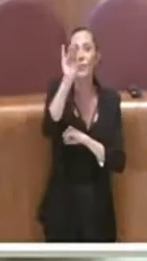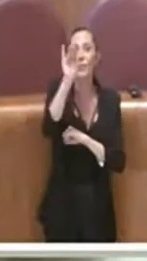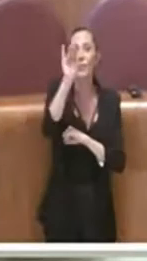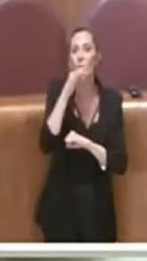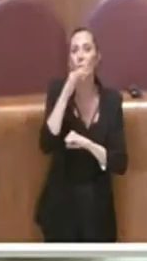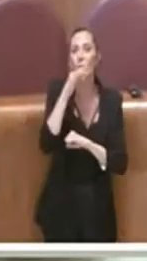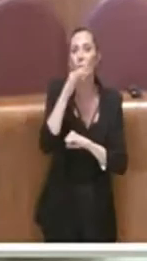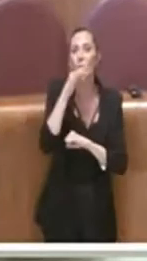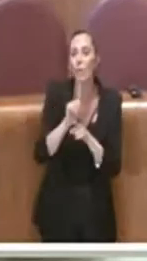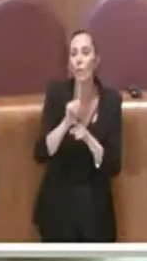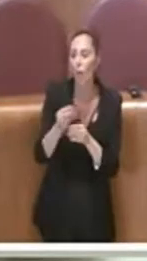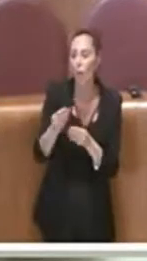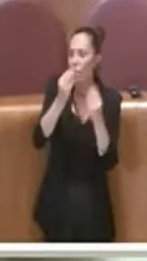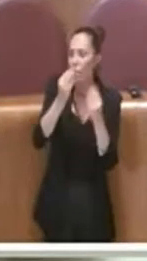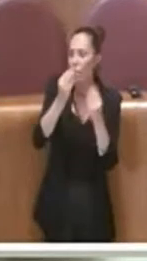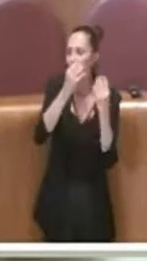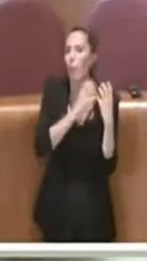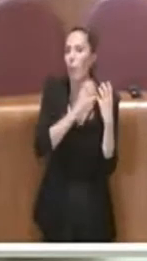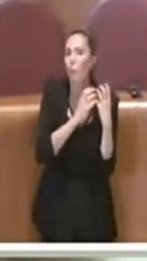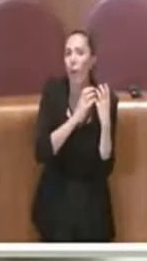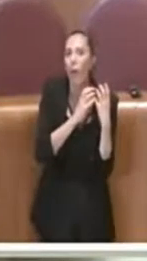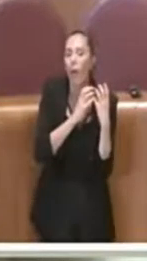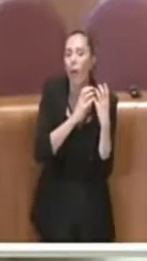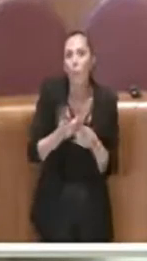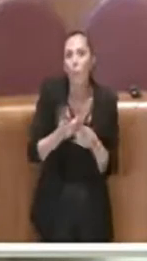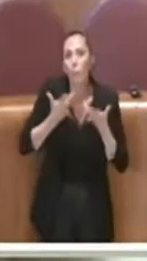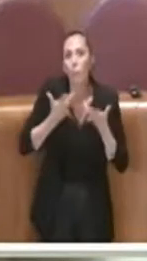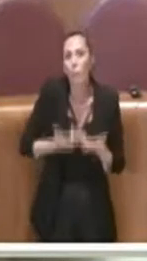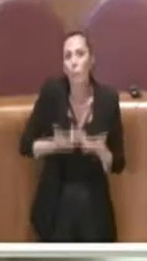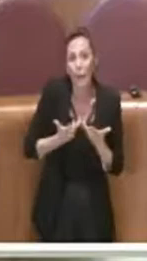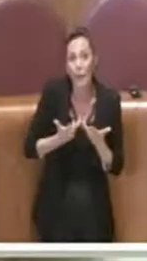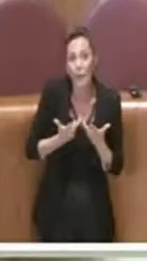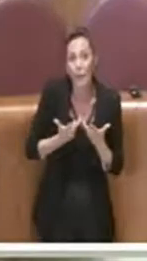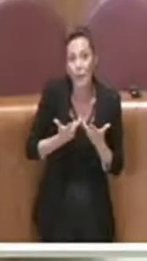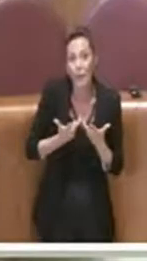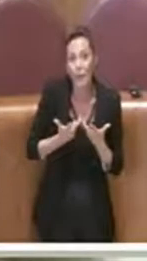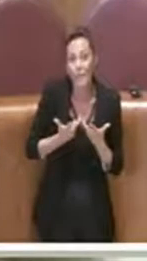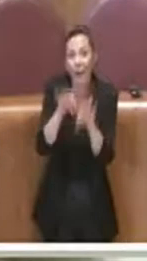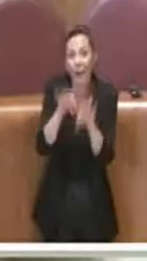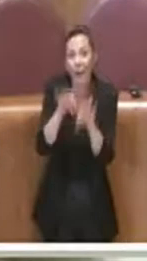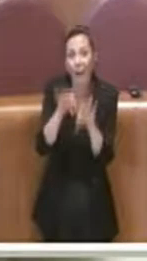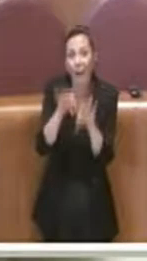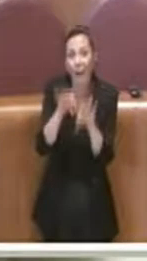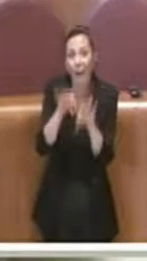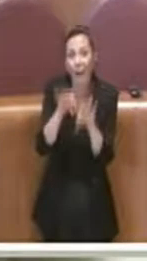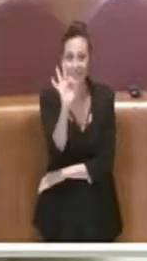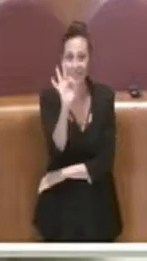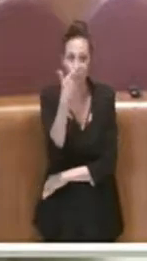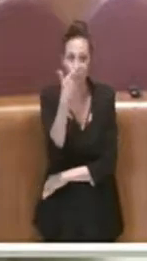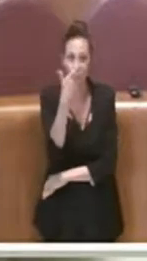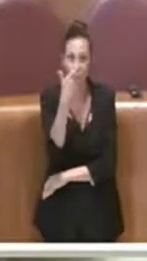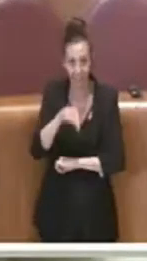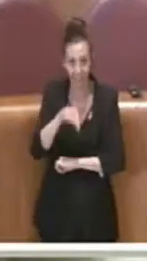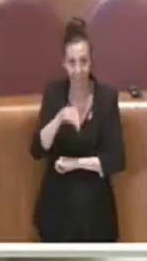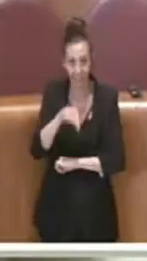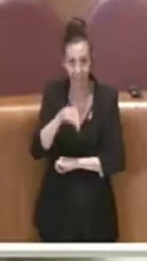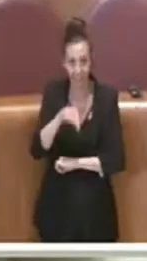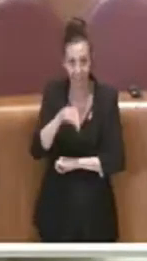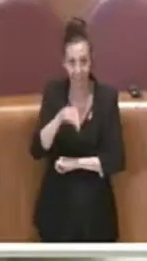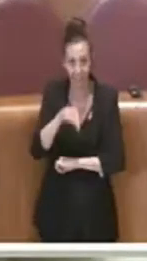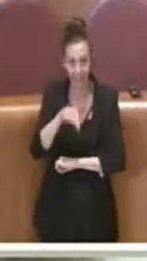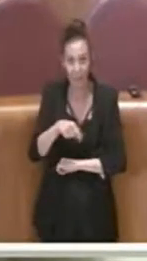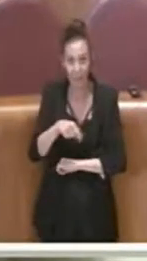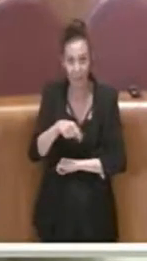ovviamente che siano in continuità con questa, non ci andrà proprio niente, perché questa amministrazione ha votato centinaia di